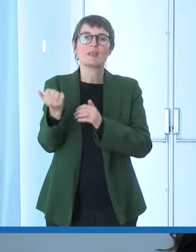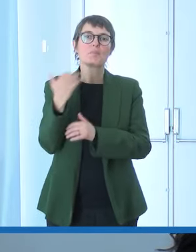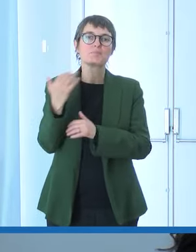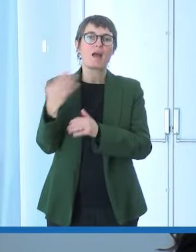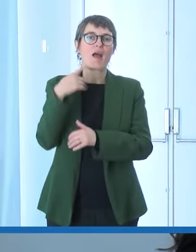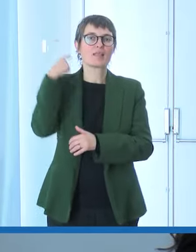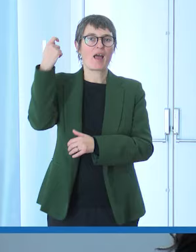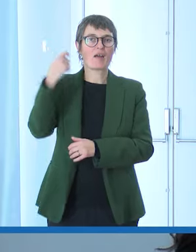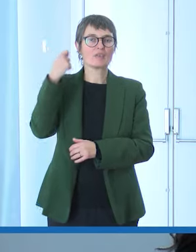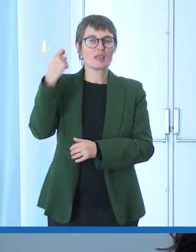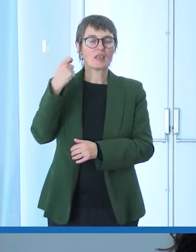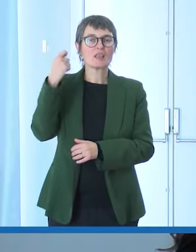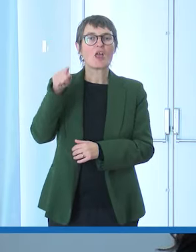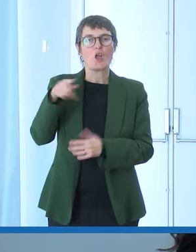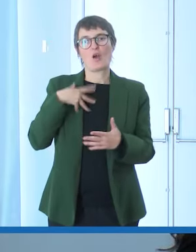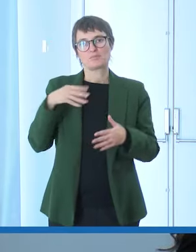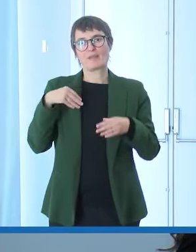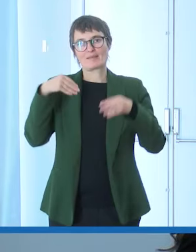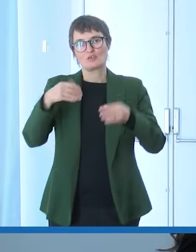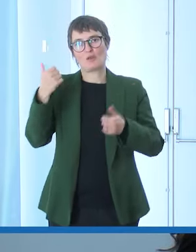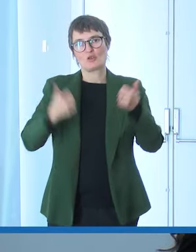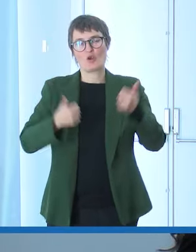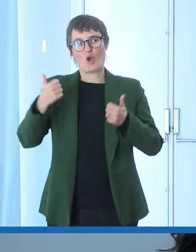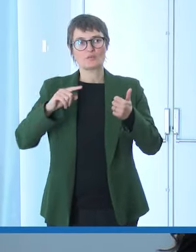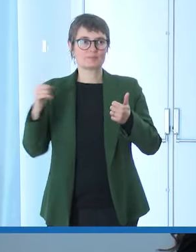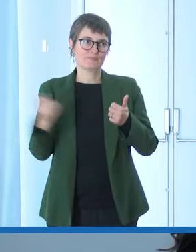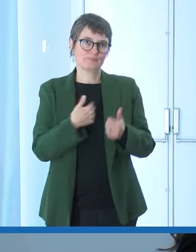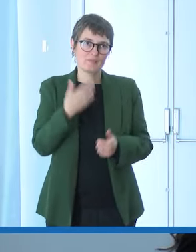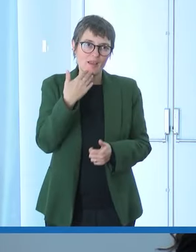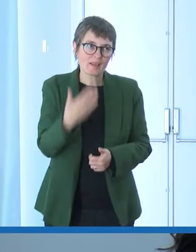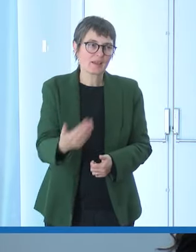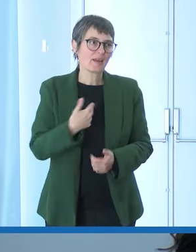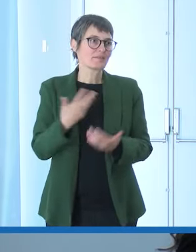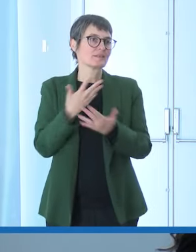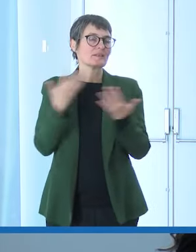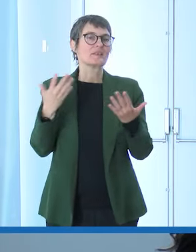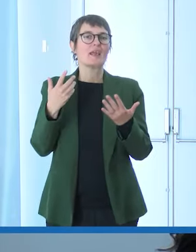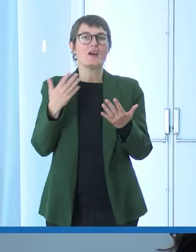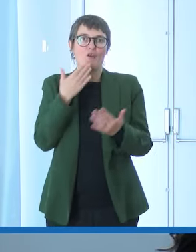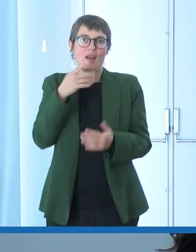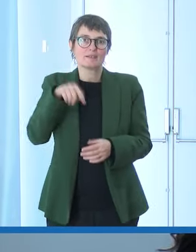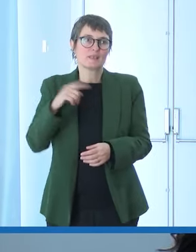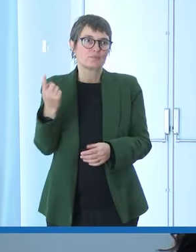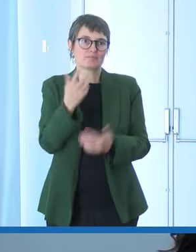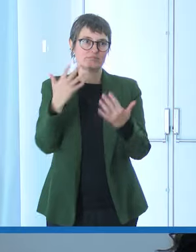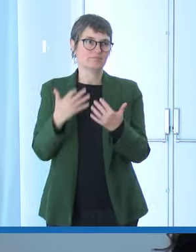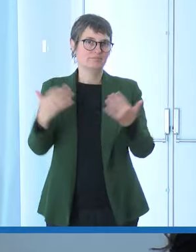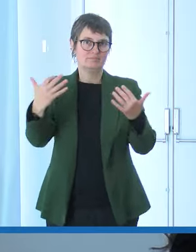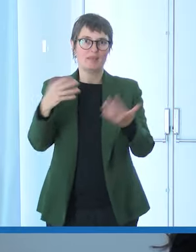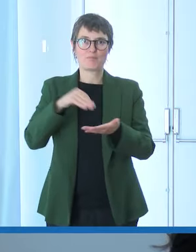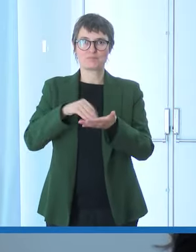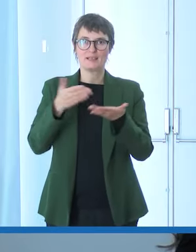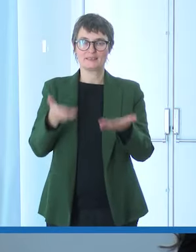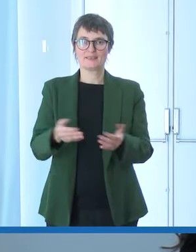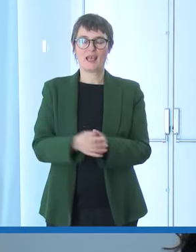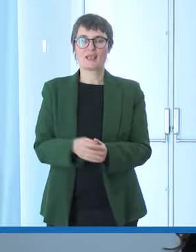al al context e ovviamente tutti voi che siete qui ricordo che tutti